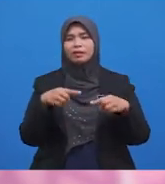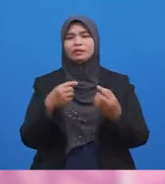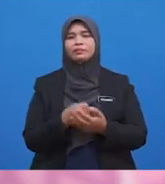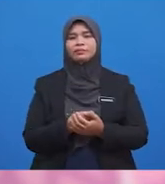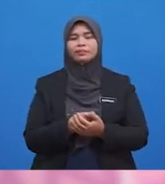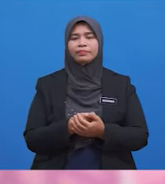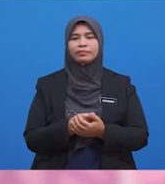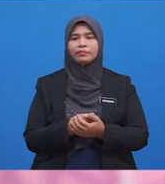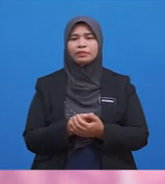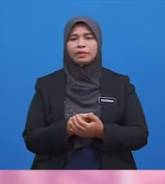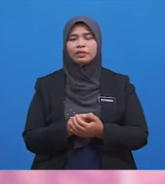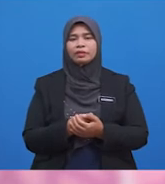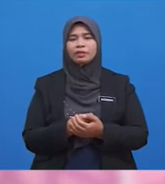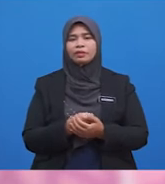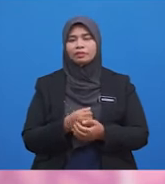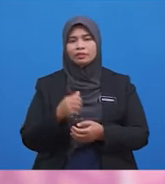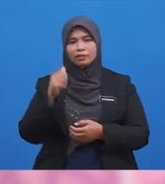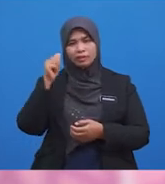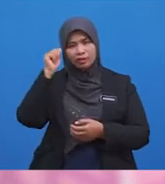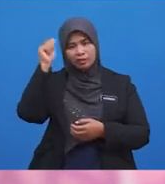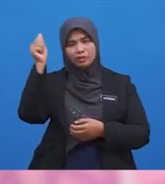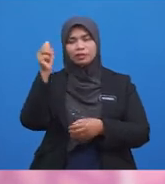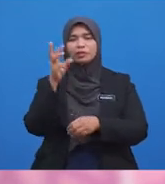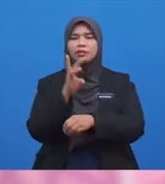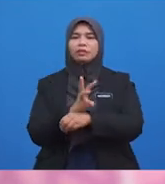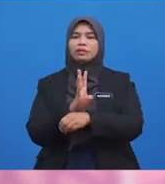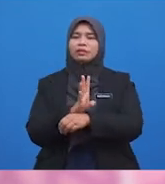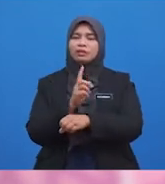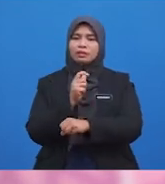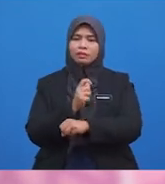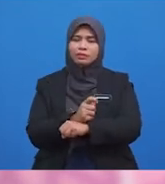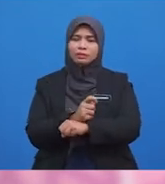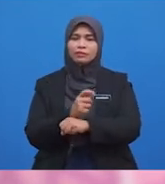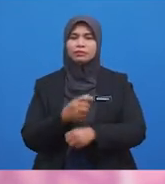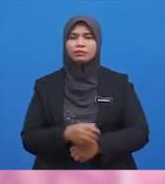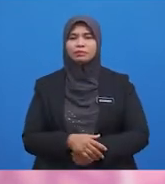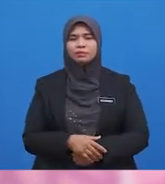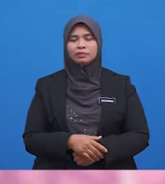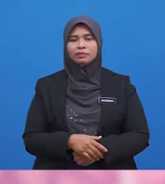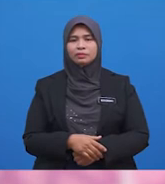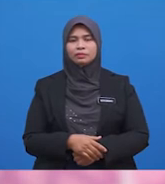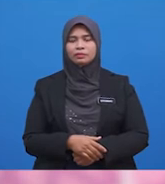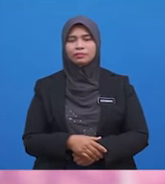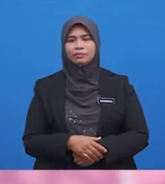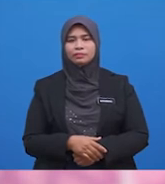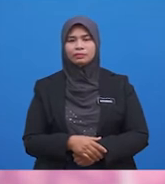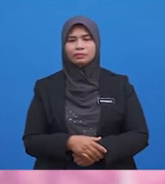Yang Akan Datang Wabilahi Taufiq Walhidayah Wassalamualaikum